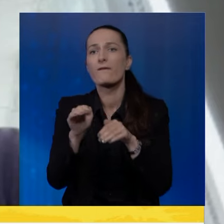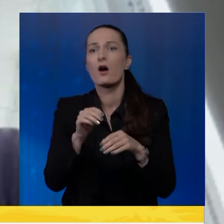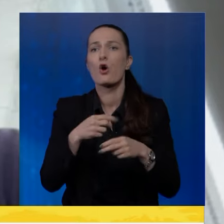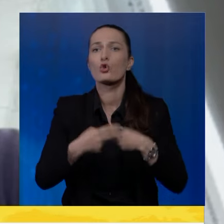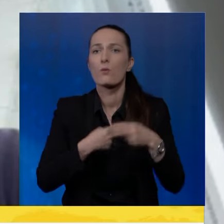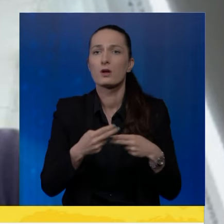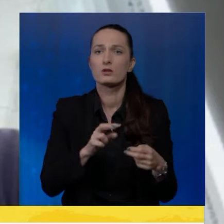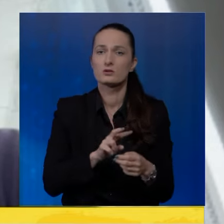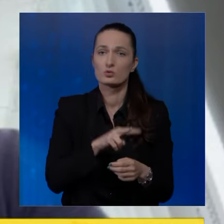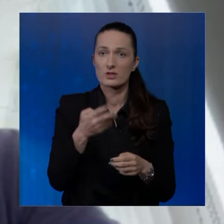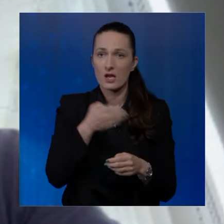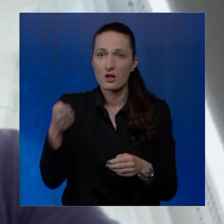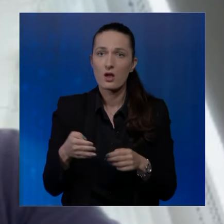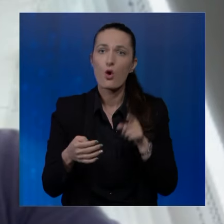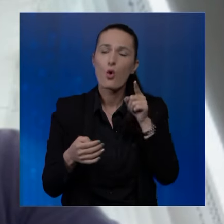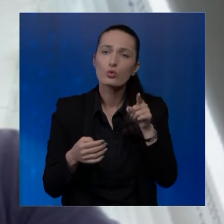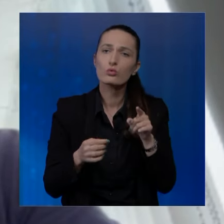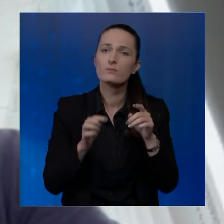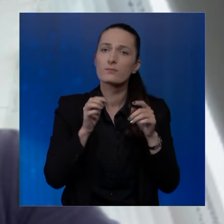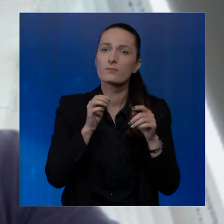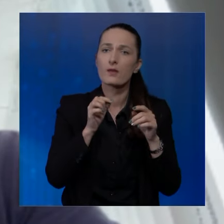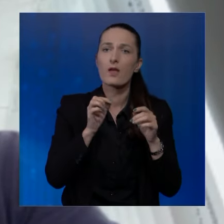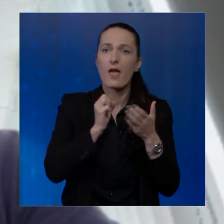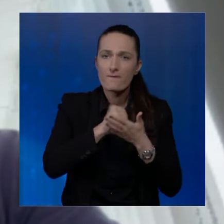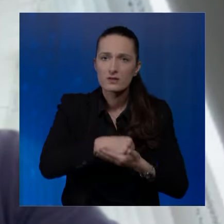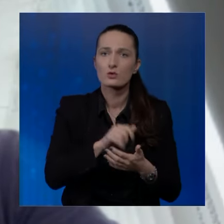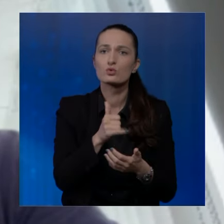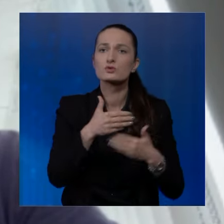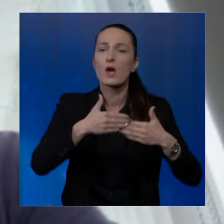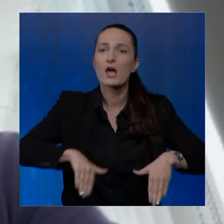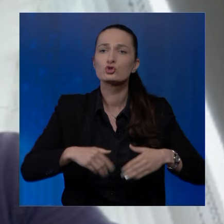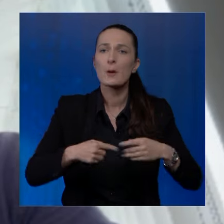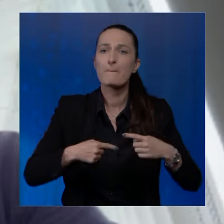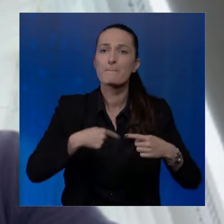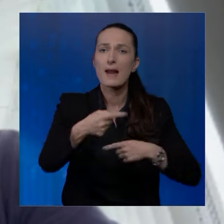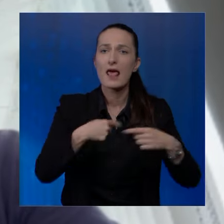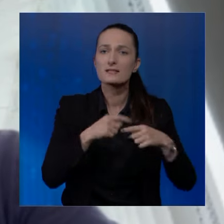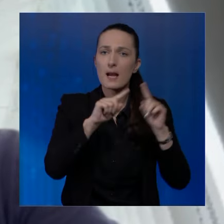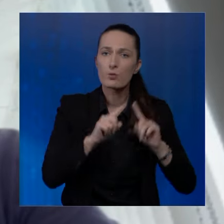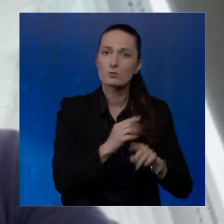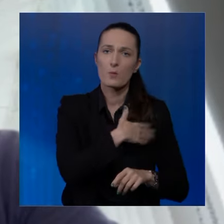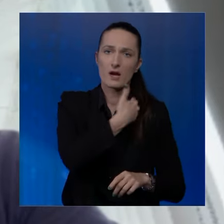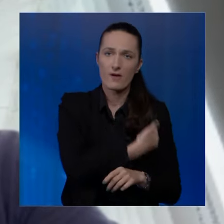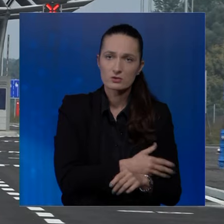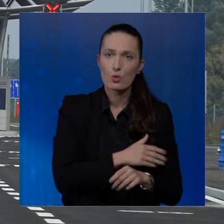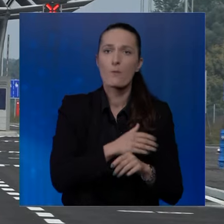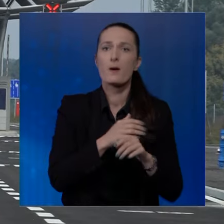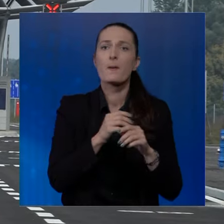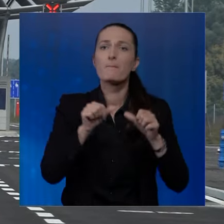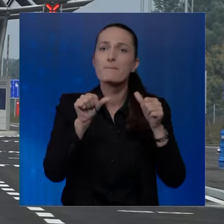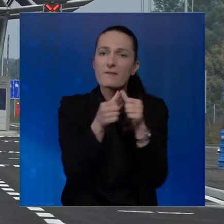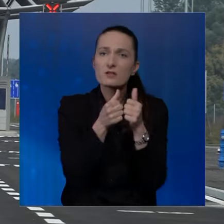robe. S druge strane, ono što je evidentno je da su granični prelazi sa Republikom Hrvatskom prvenstveno.